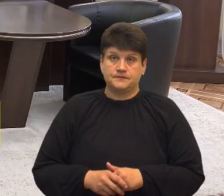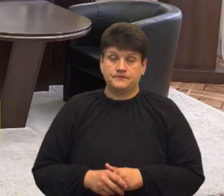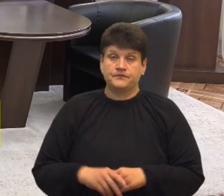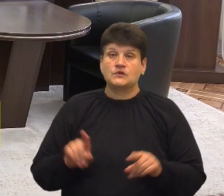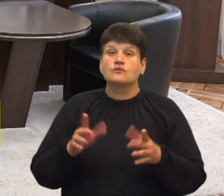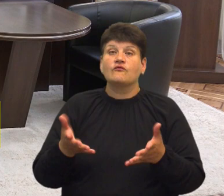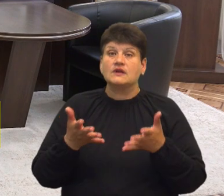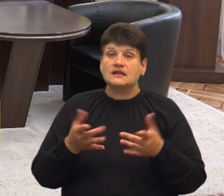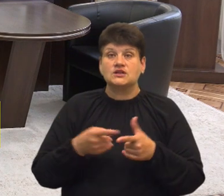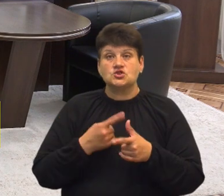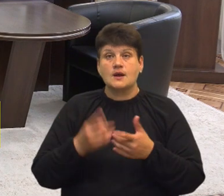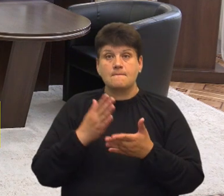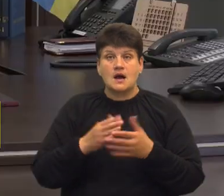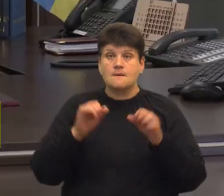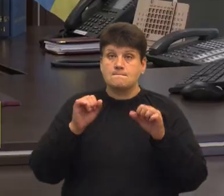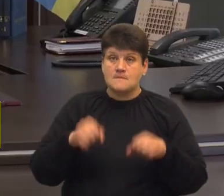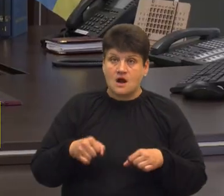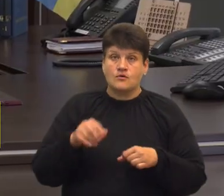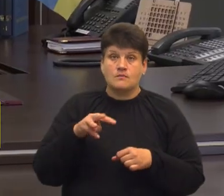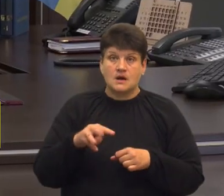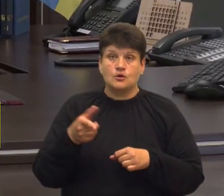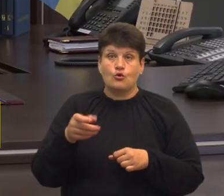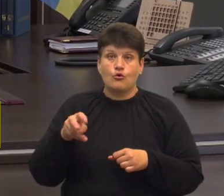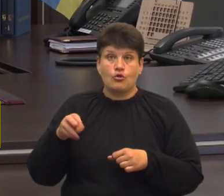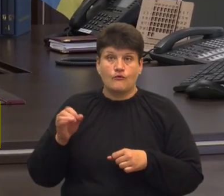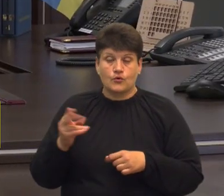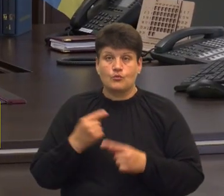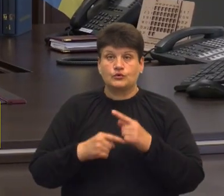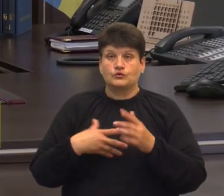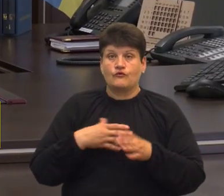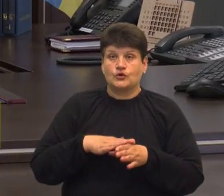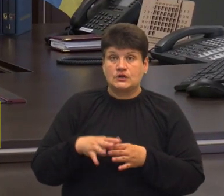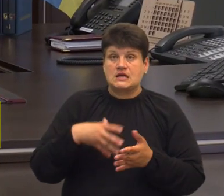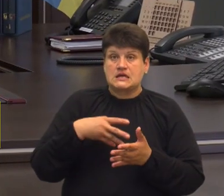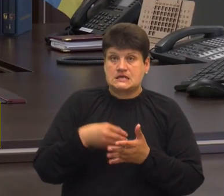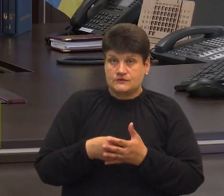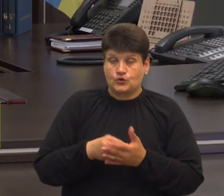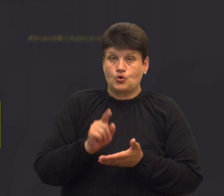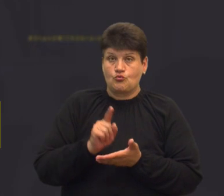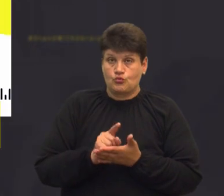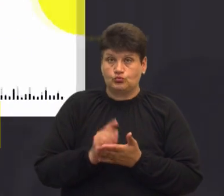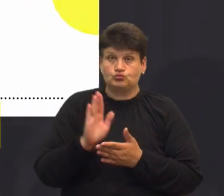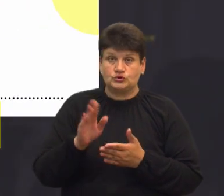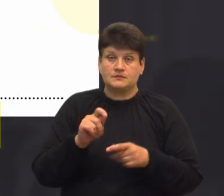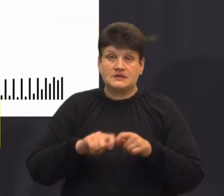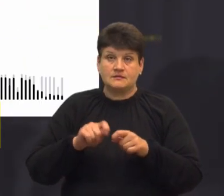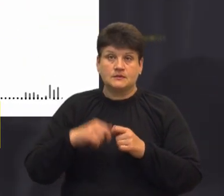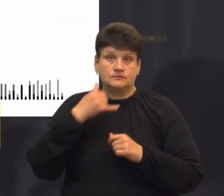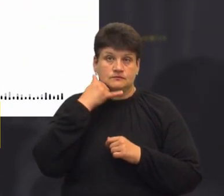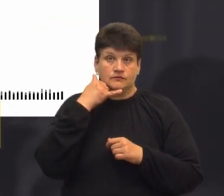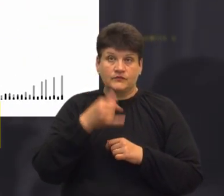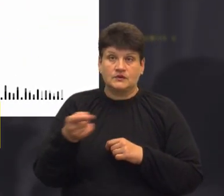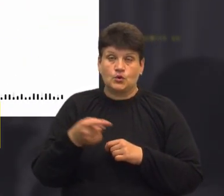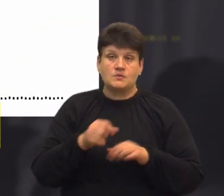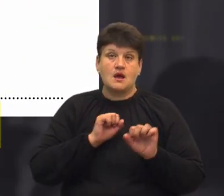'ясувати, чи має право Михайло Головко повертатися до виконання своїх обов'язків, будучи під слідством, ми зателефонували до одного з тернопільських